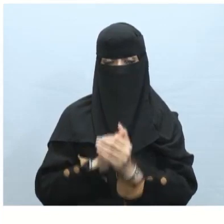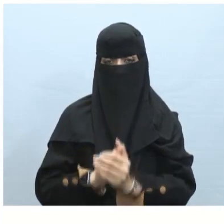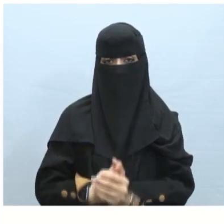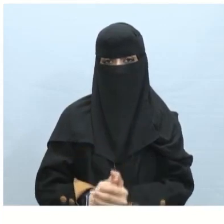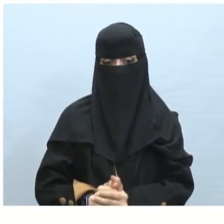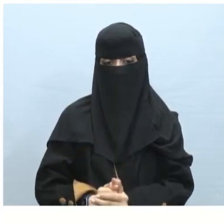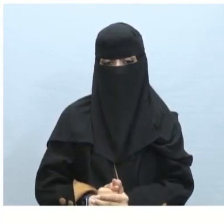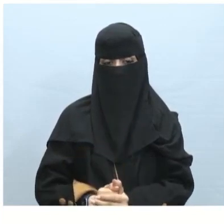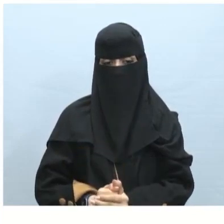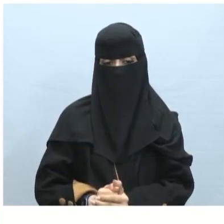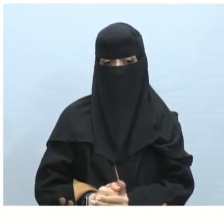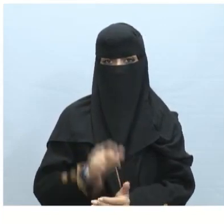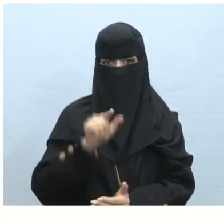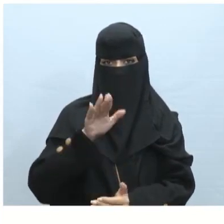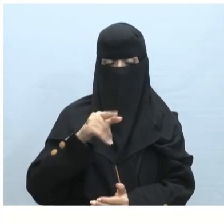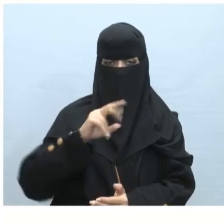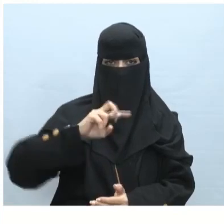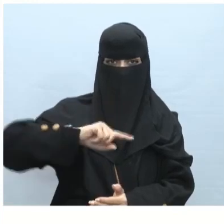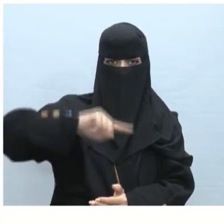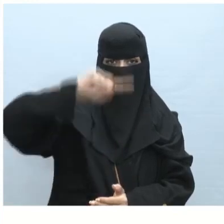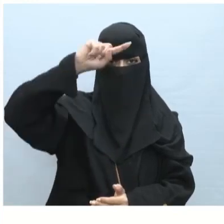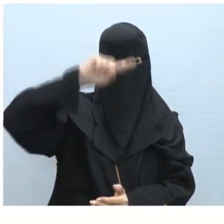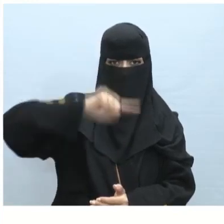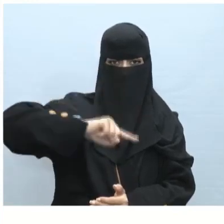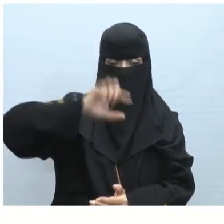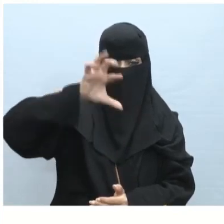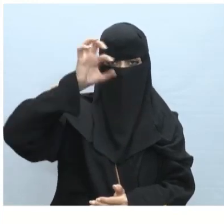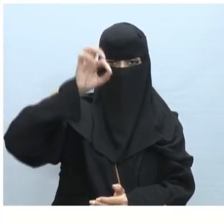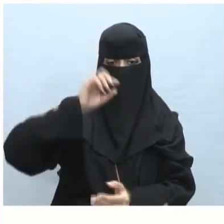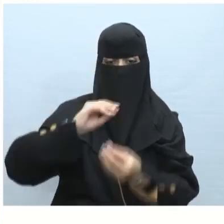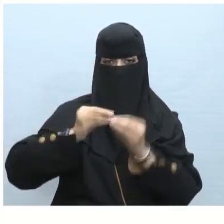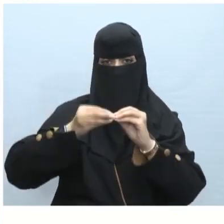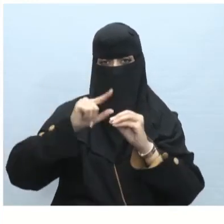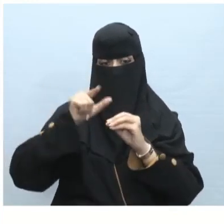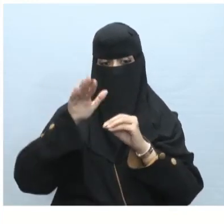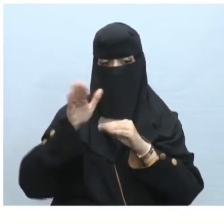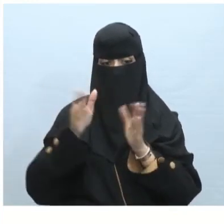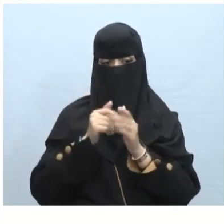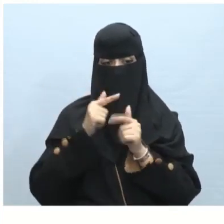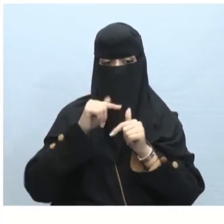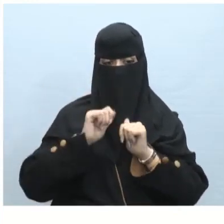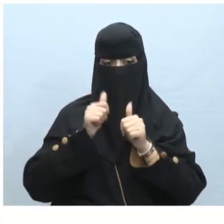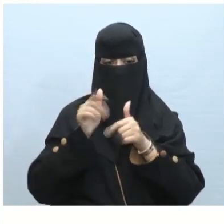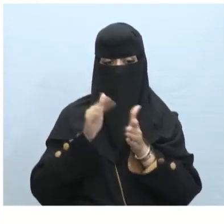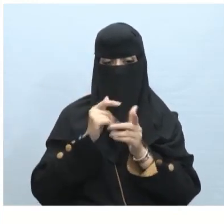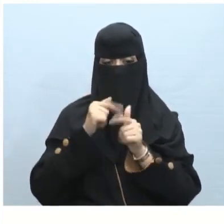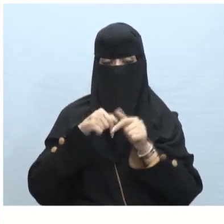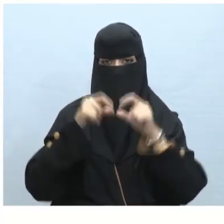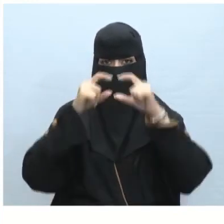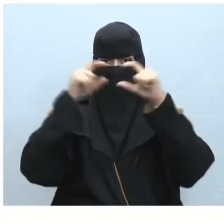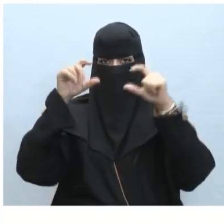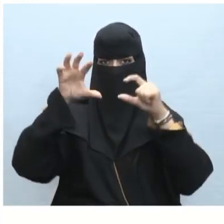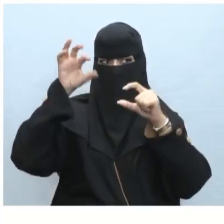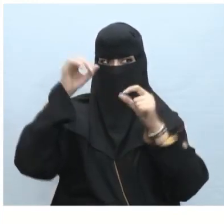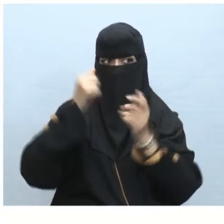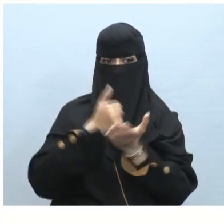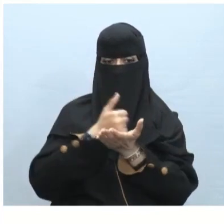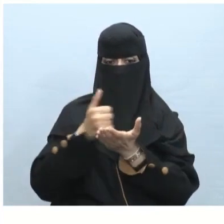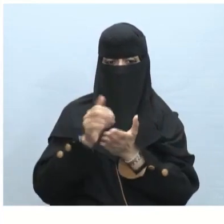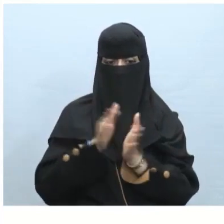بمجرد تمرير الفارع على أحد هذه الألوان سيتغيير لون SmartArt أيضا تستطيع اختيار